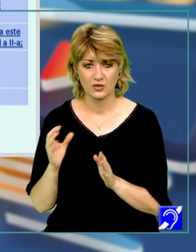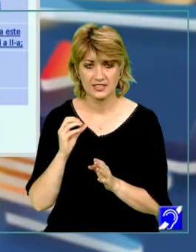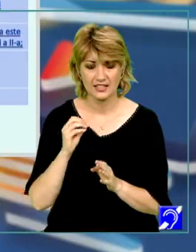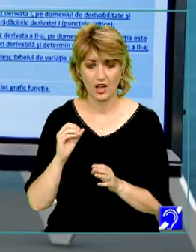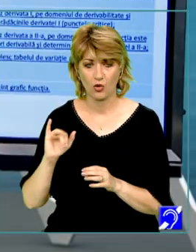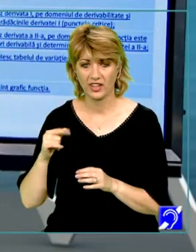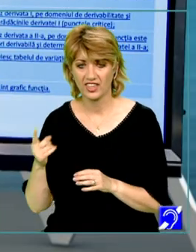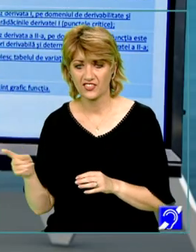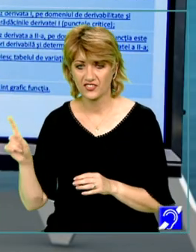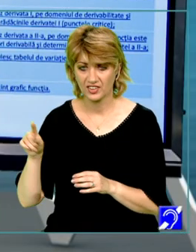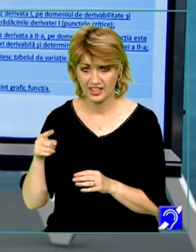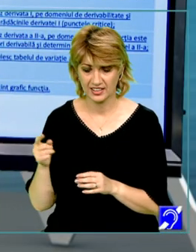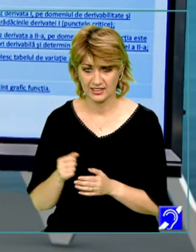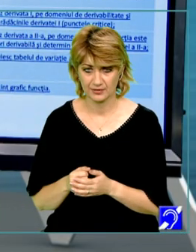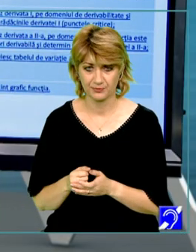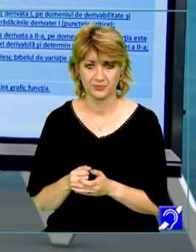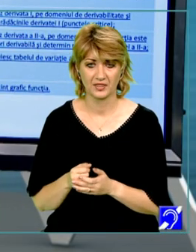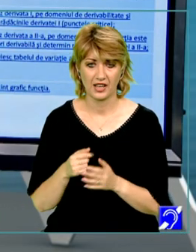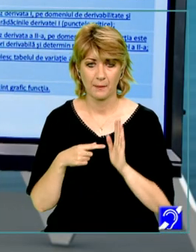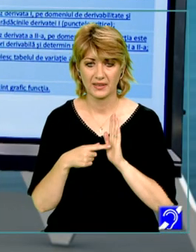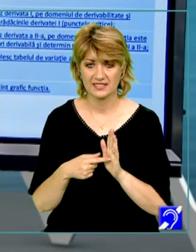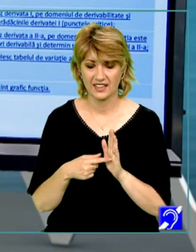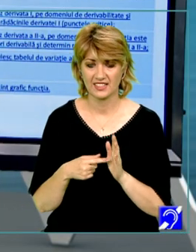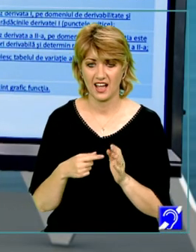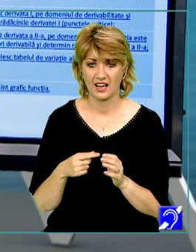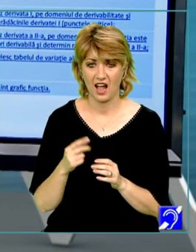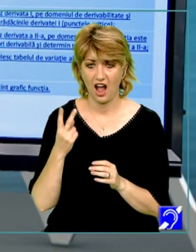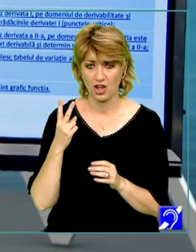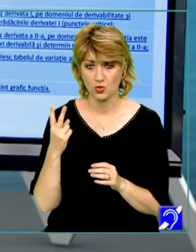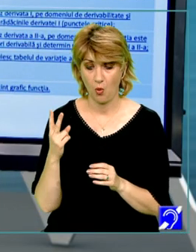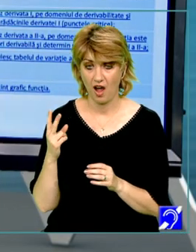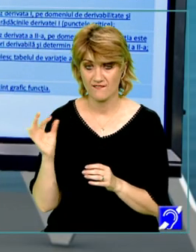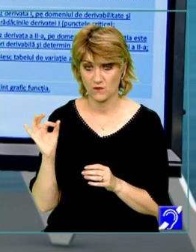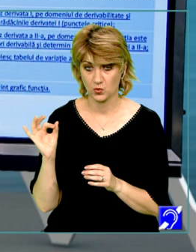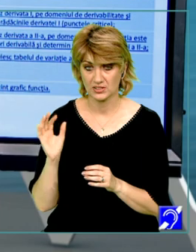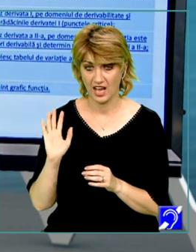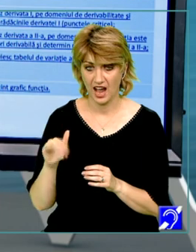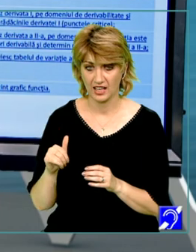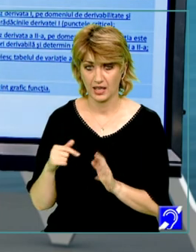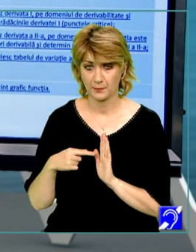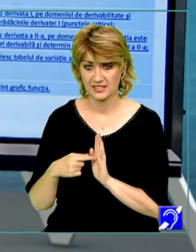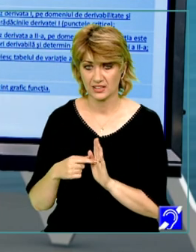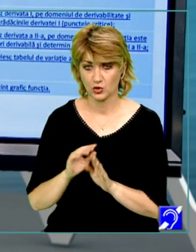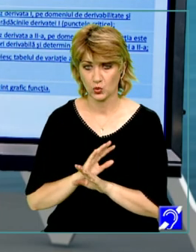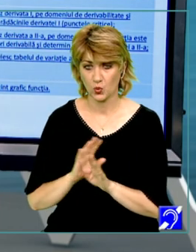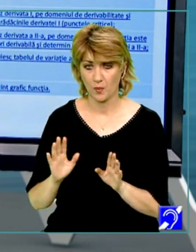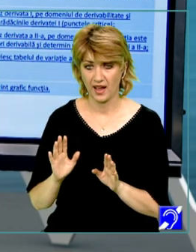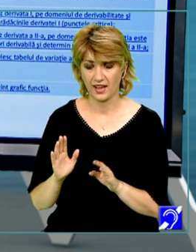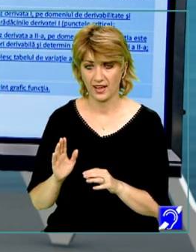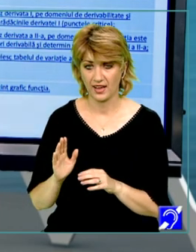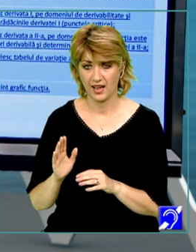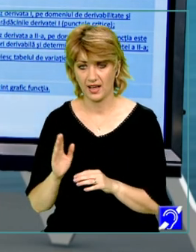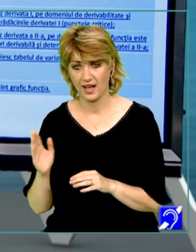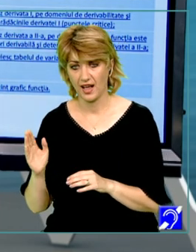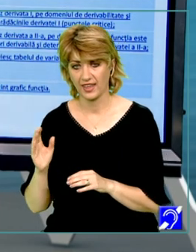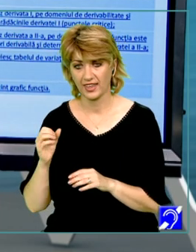-infinit. Va conta și observați și în reprezentare a doua funcție, are reprezentare doar la dreapta axei